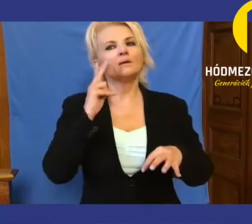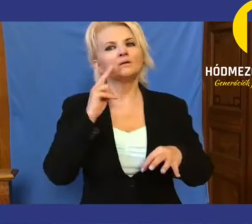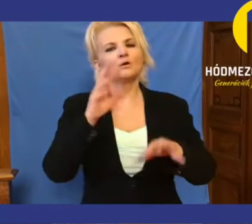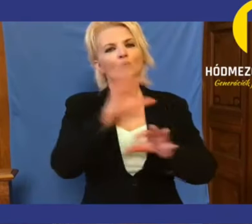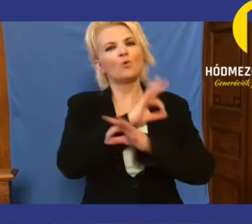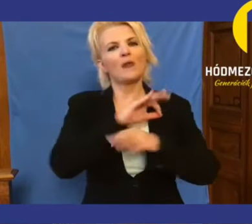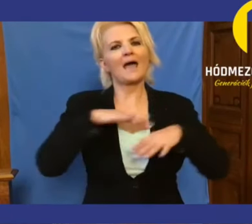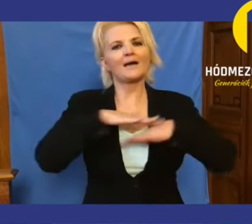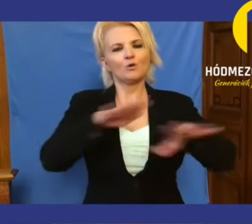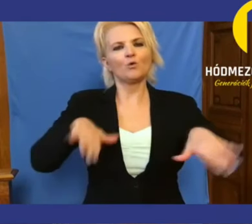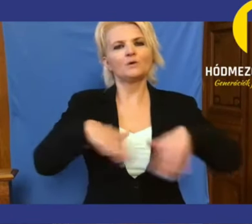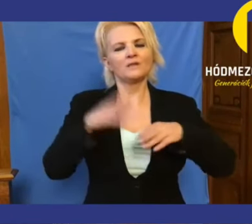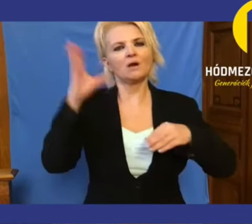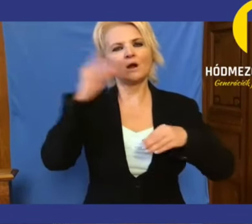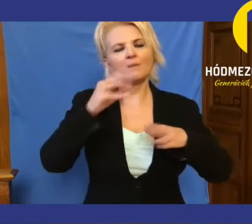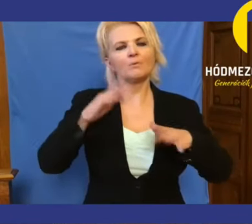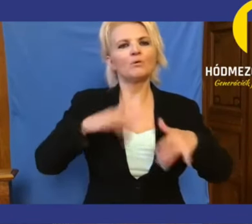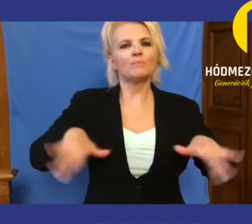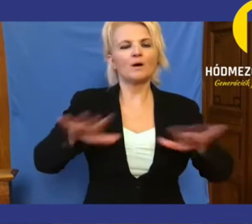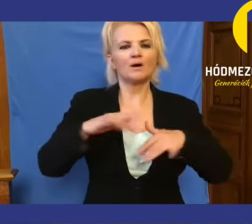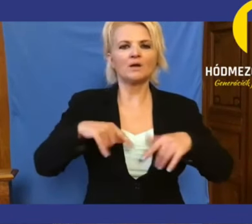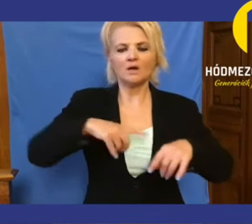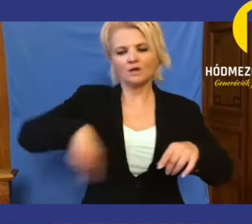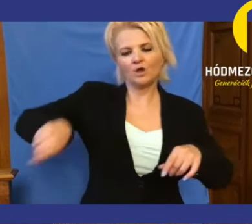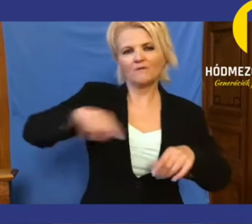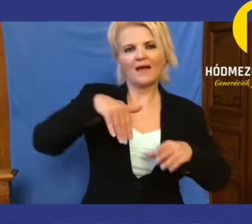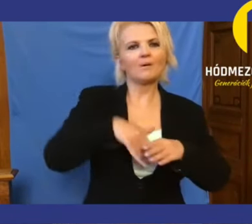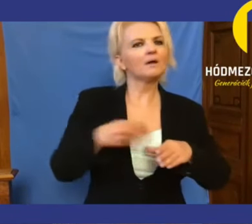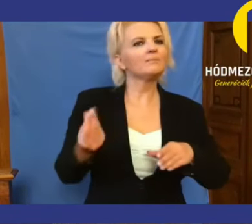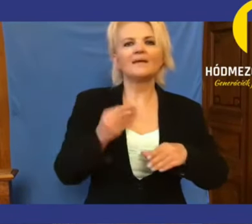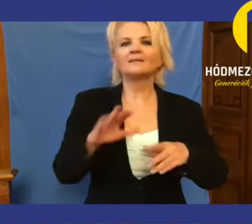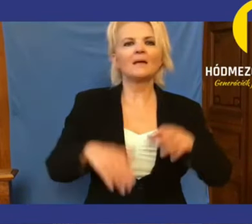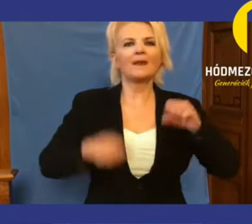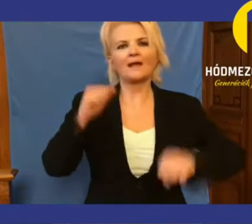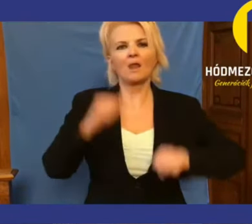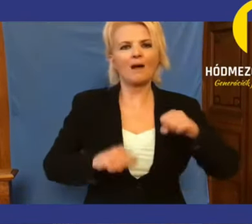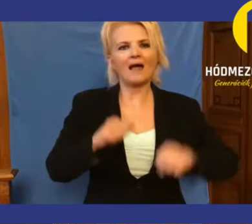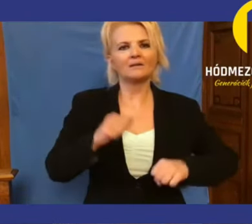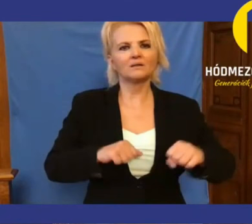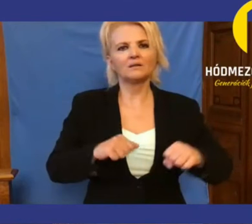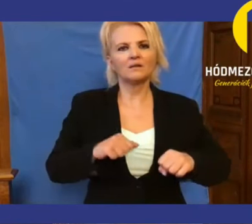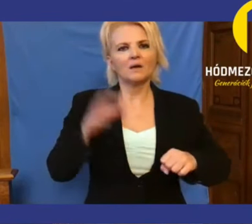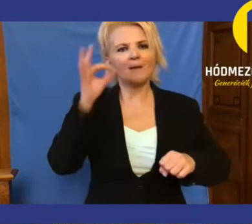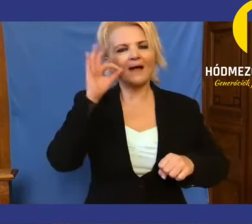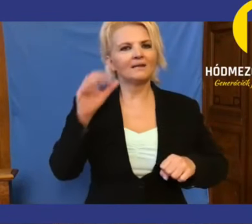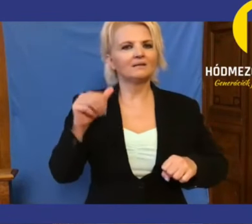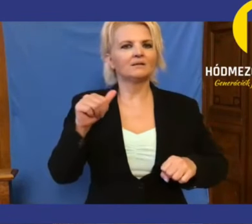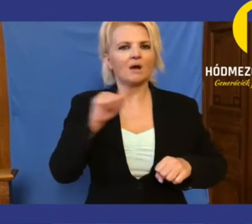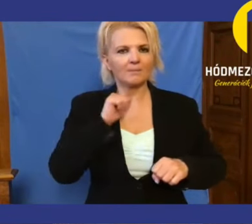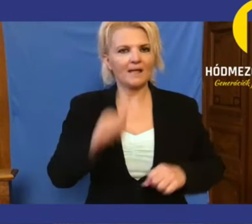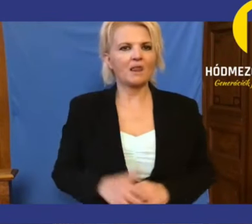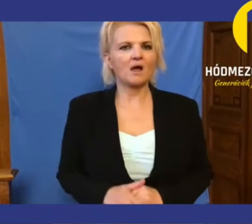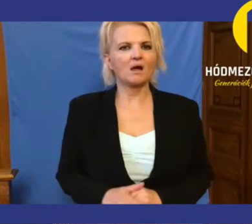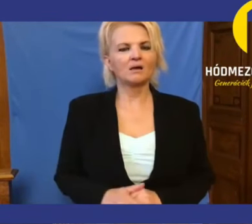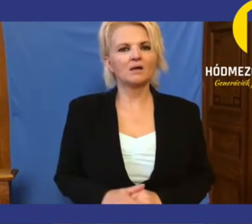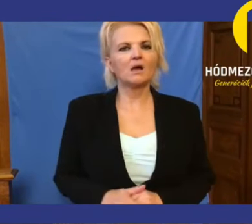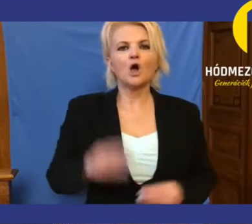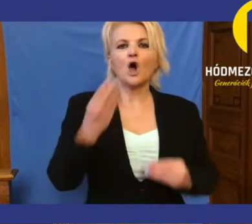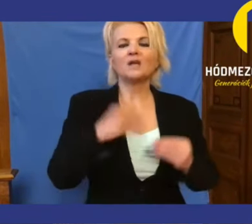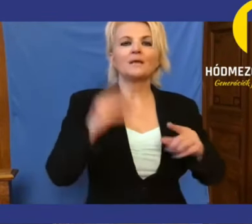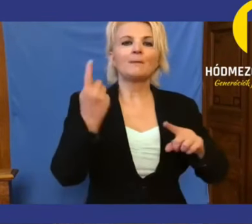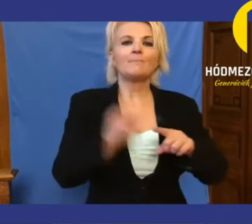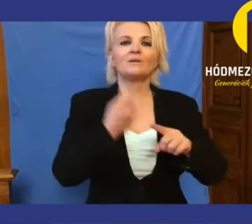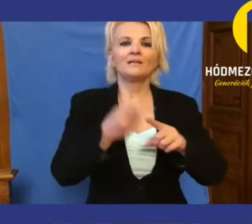úsznak a lakóparknak a tavába, akkor miért nem reklamált Bálint Gabriela? Akkor miért nem csinált ebből ügyet? Azért, mert